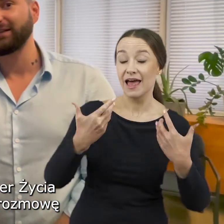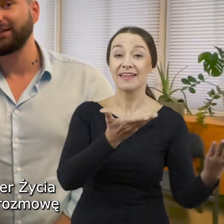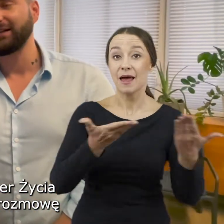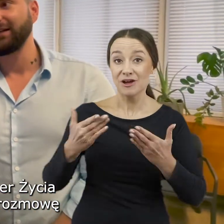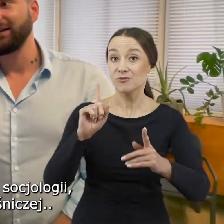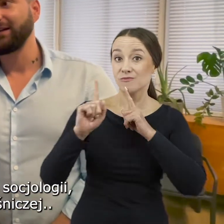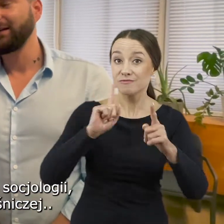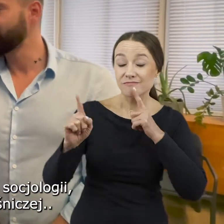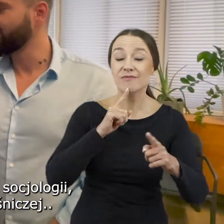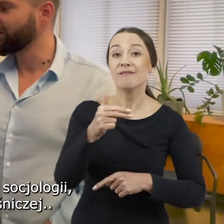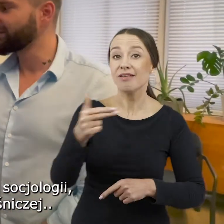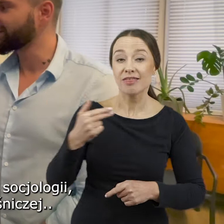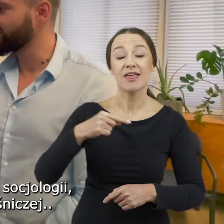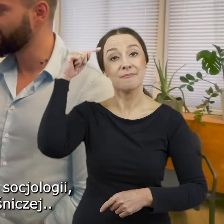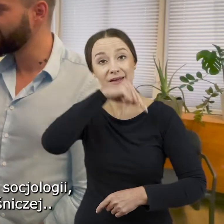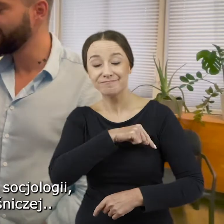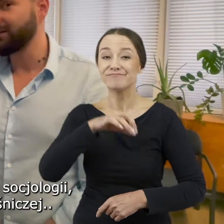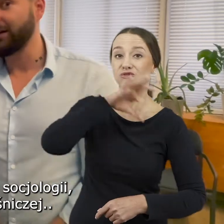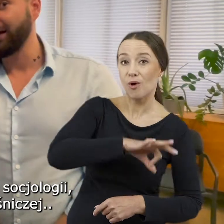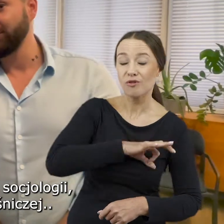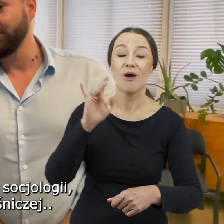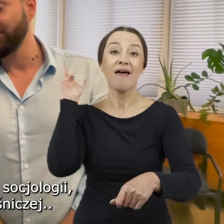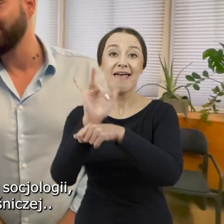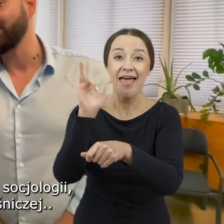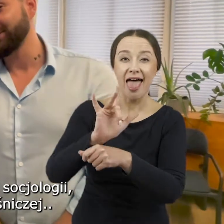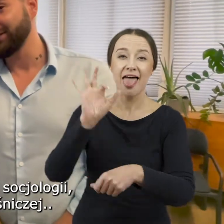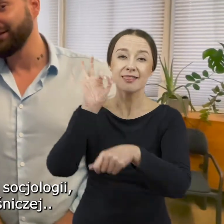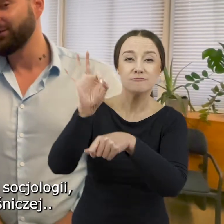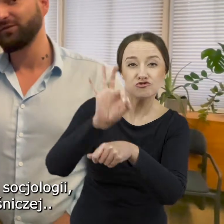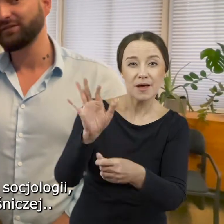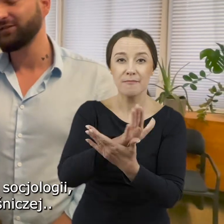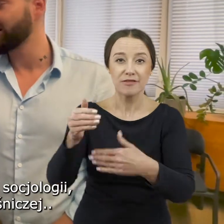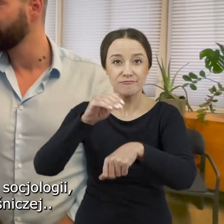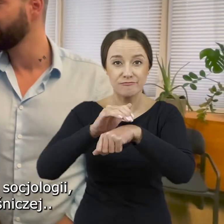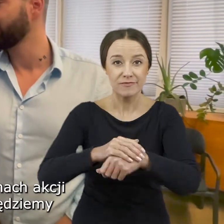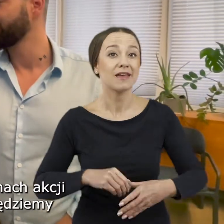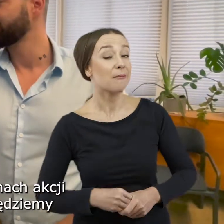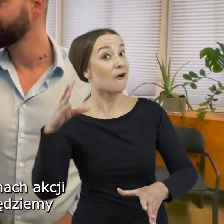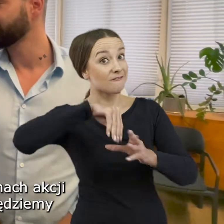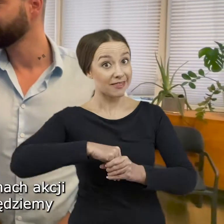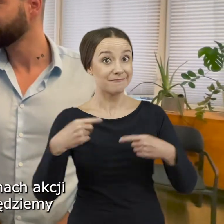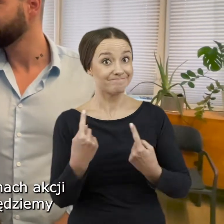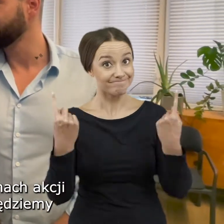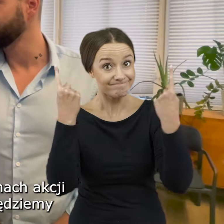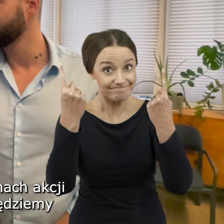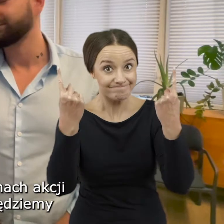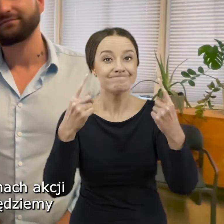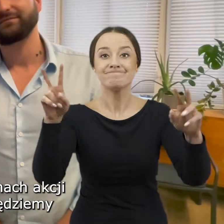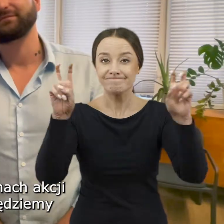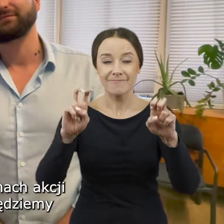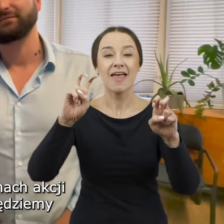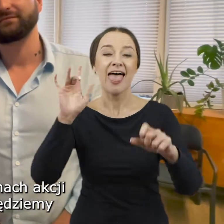na temat i psychologii, socjologii, hejtu, przemocy rówieśniczej. to rozmowa w ramach akcji